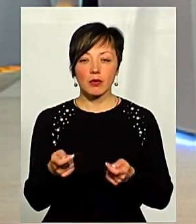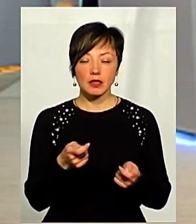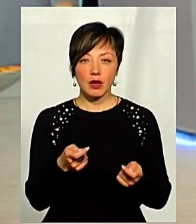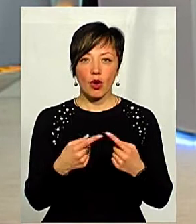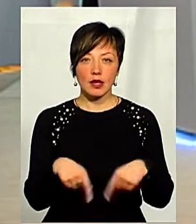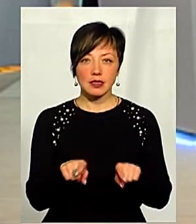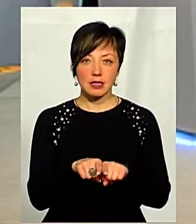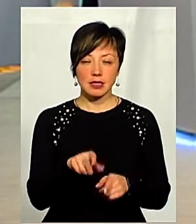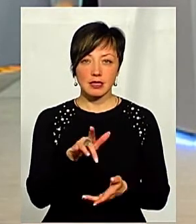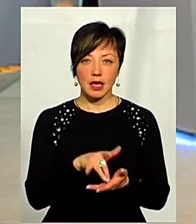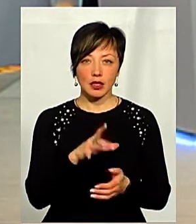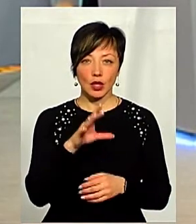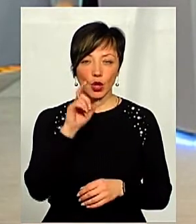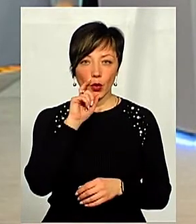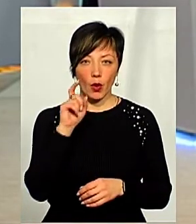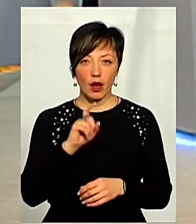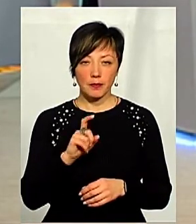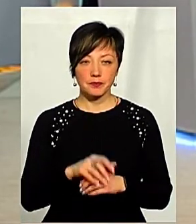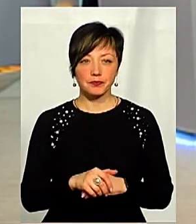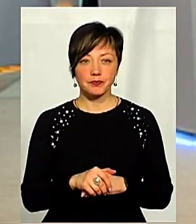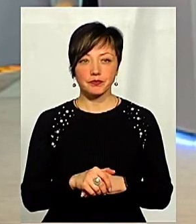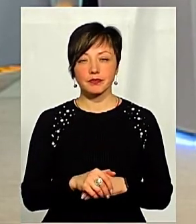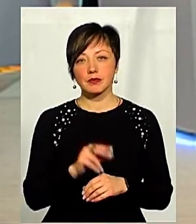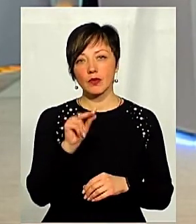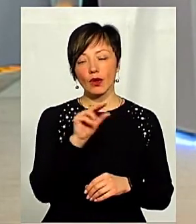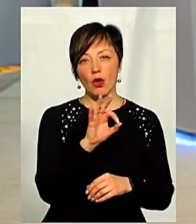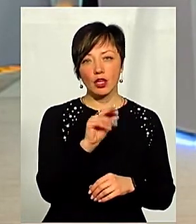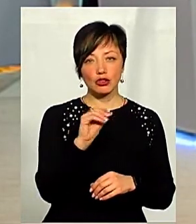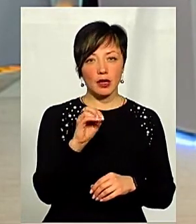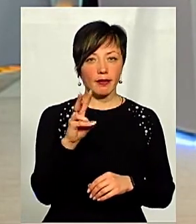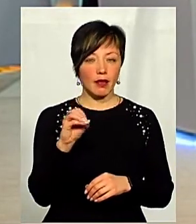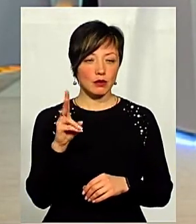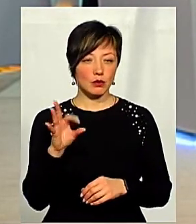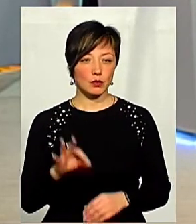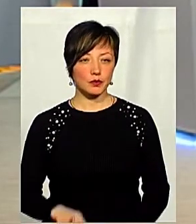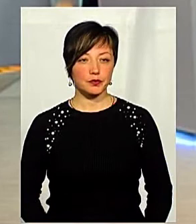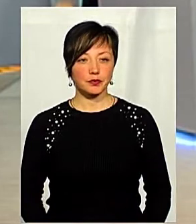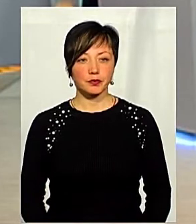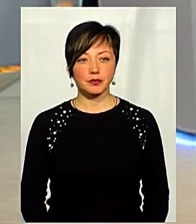громадської організації Центр ЮА та Руху Чесно Олега Черненка. Прошу.